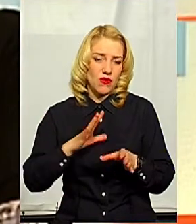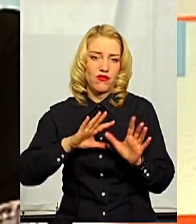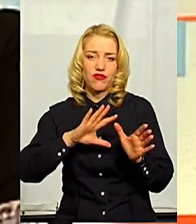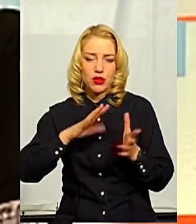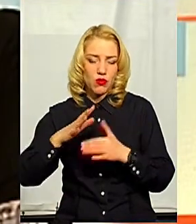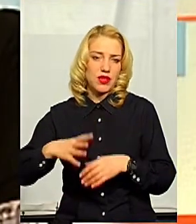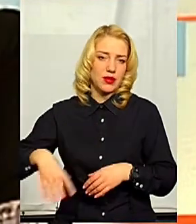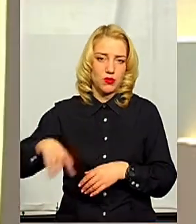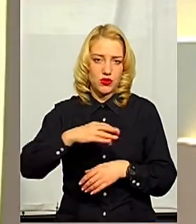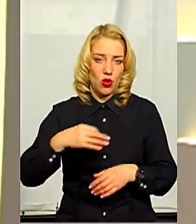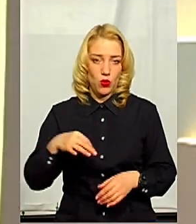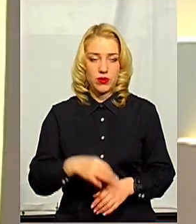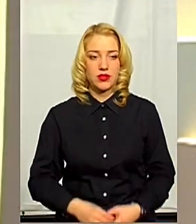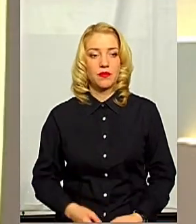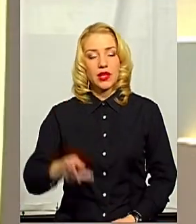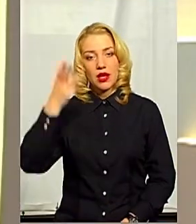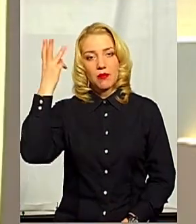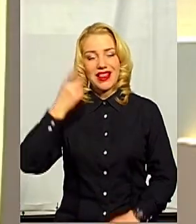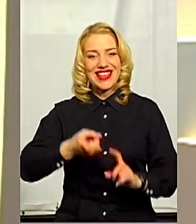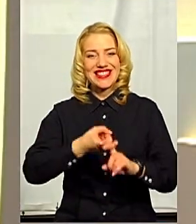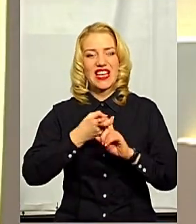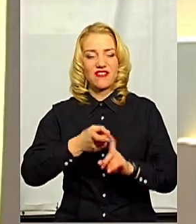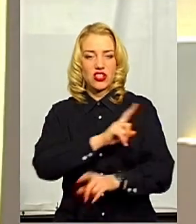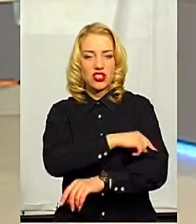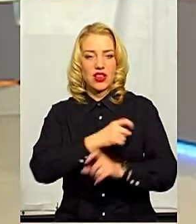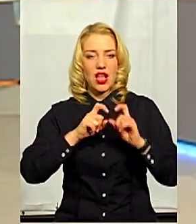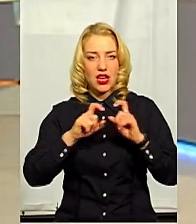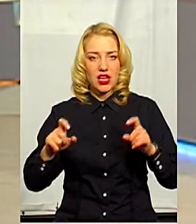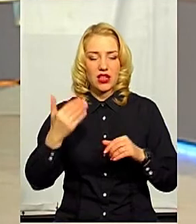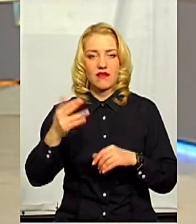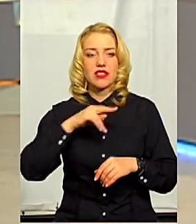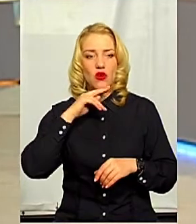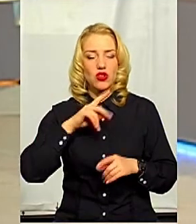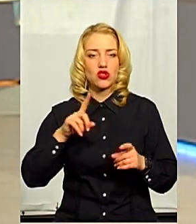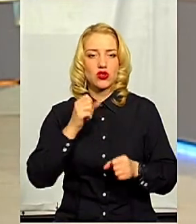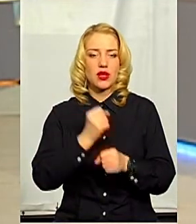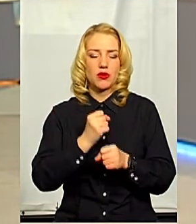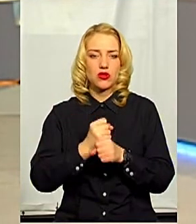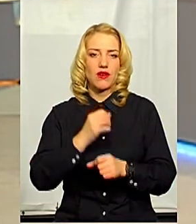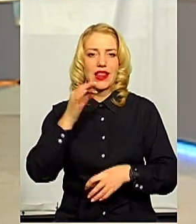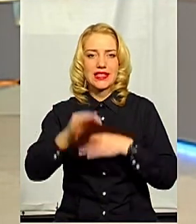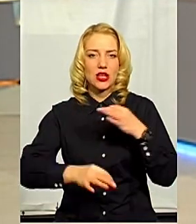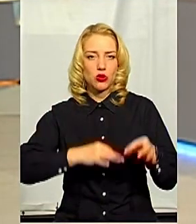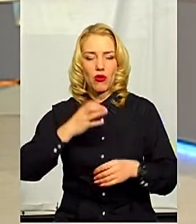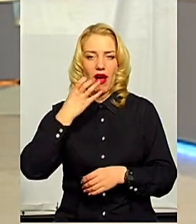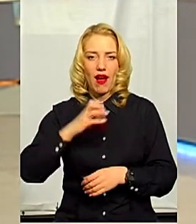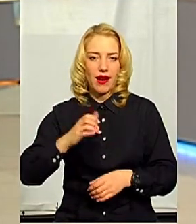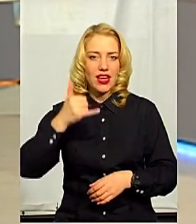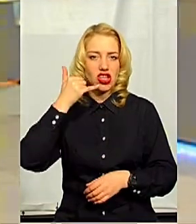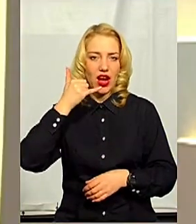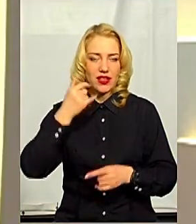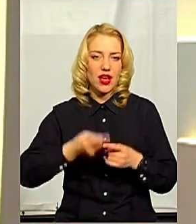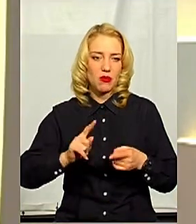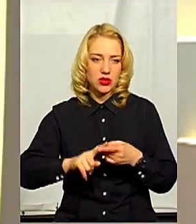от у Хмельницькій інфекційній лікарні, ви про це, пані Оксано, вже зауважили, що запрацювала цілодобова гаряча лінія. І про це